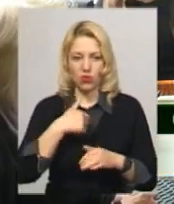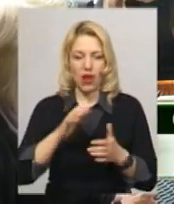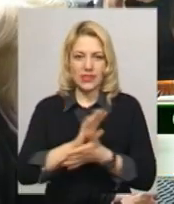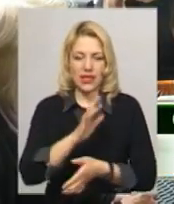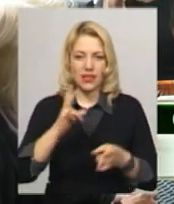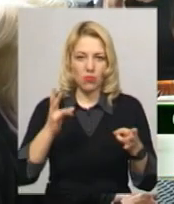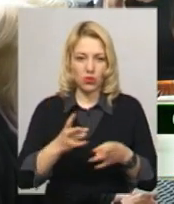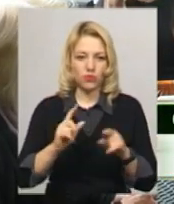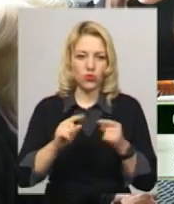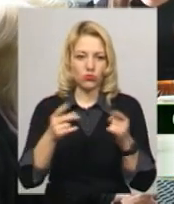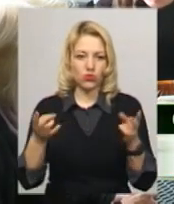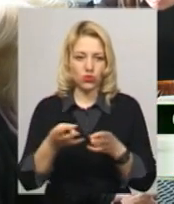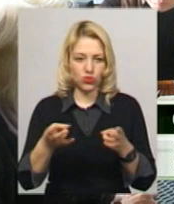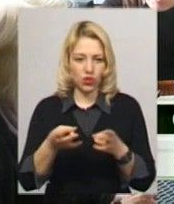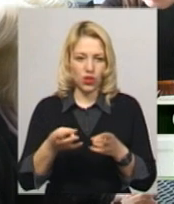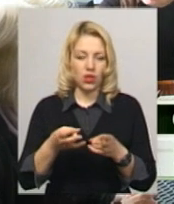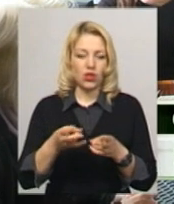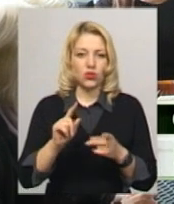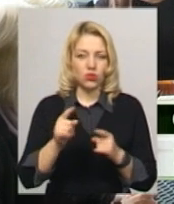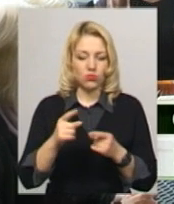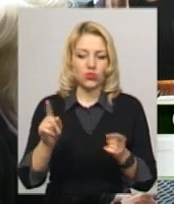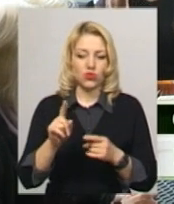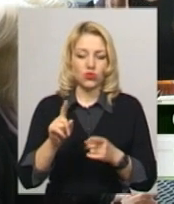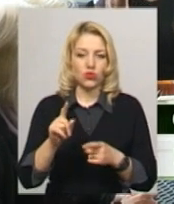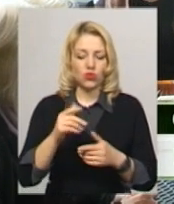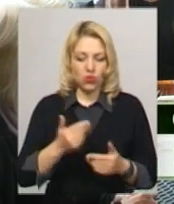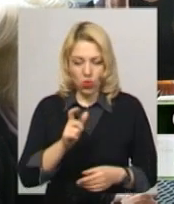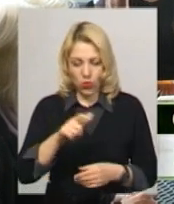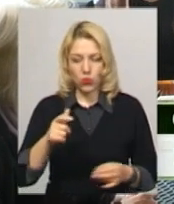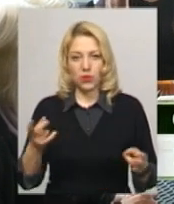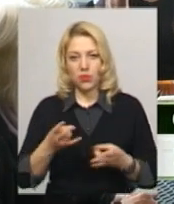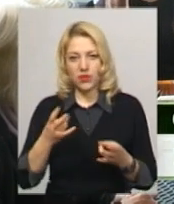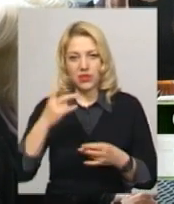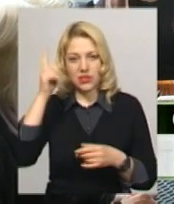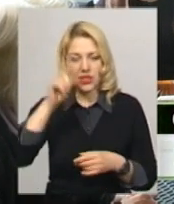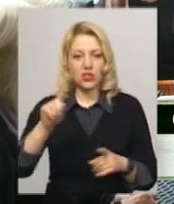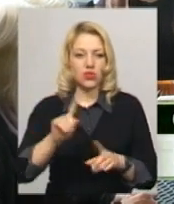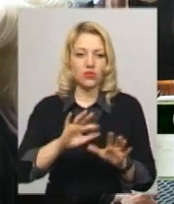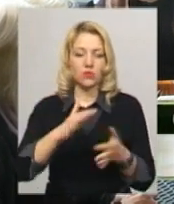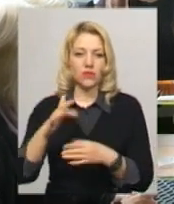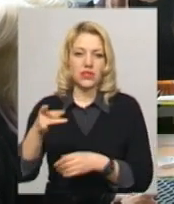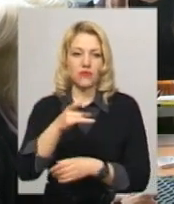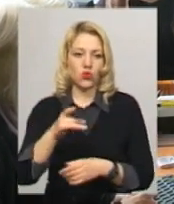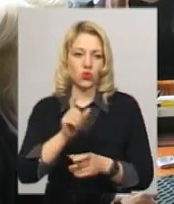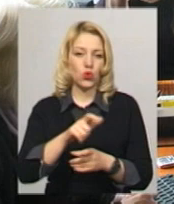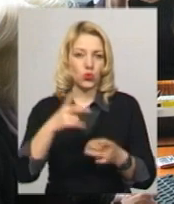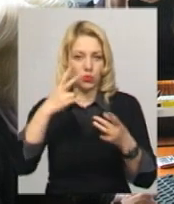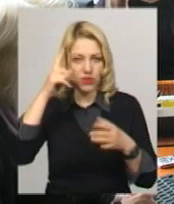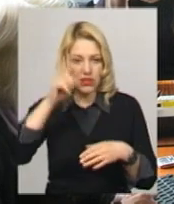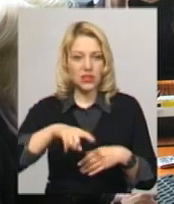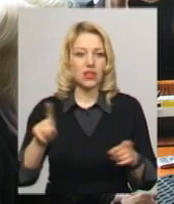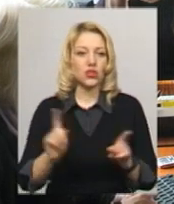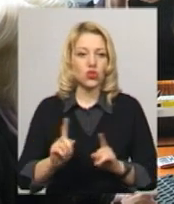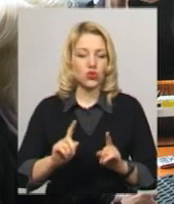жителі повинні знати, що відбувається в районі, жителі повинні знати, що